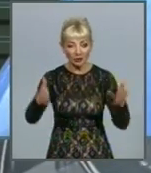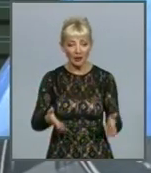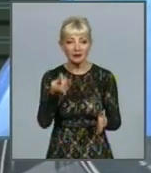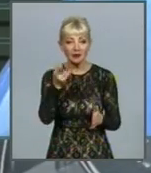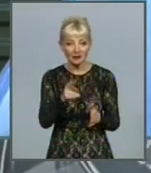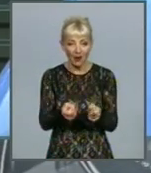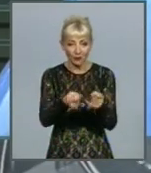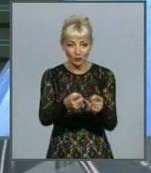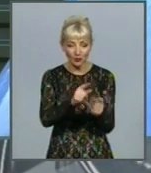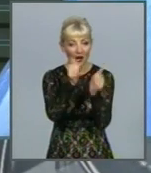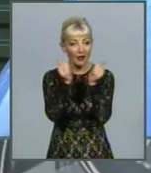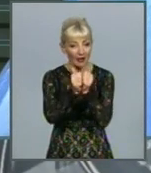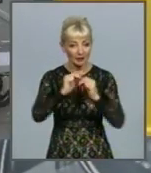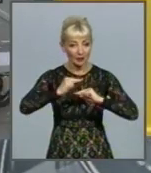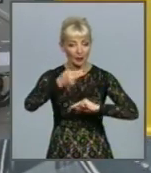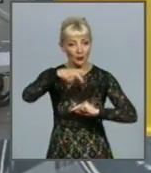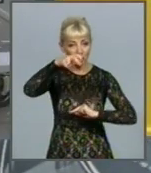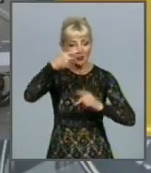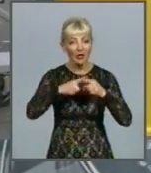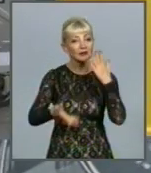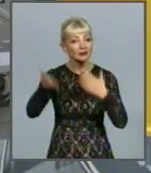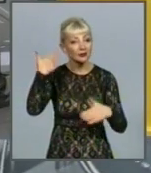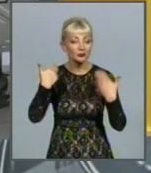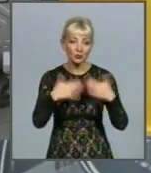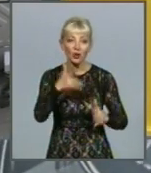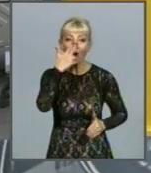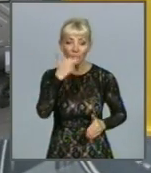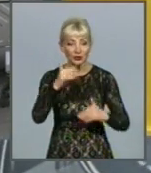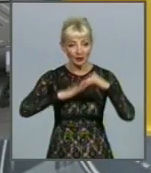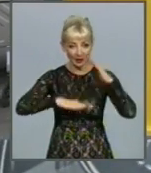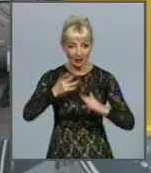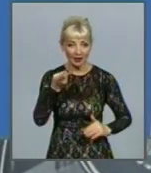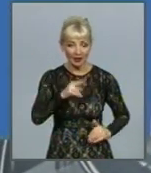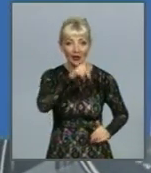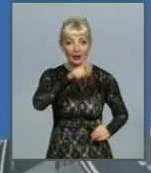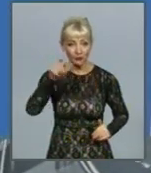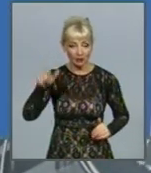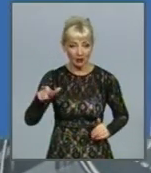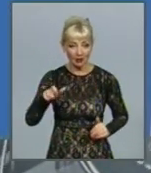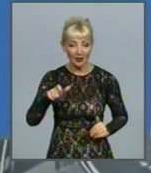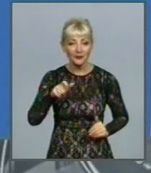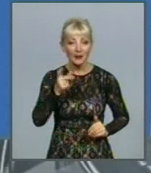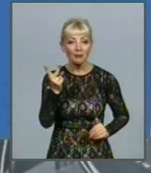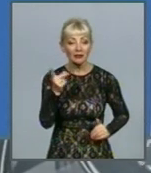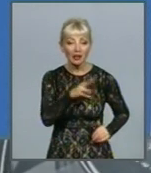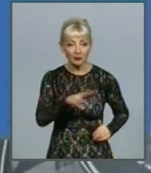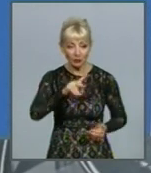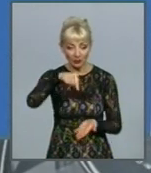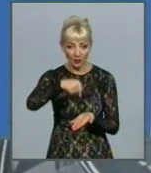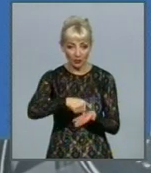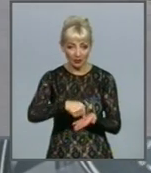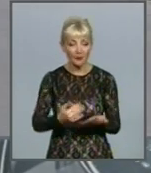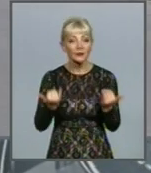відходів під під'їздами – все це вже давно стало звичною практикою для життєдіяльності півтримільйонного міста.